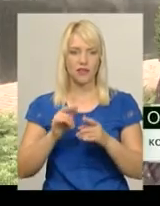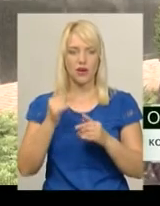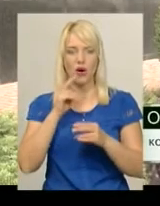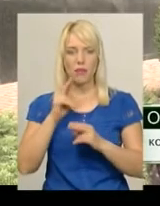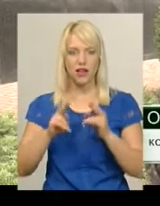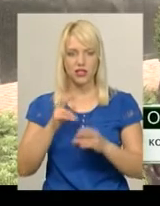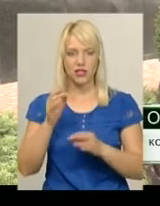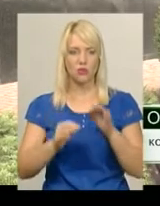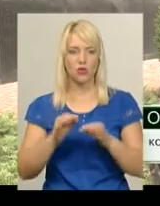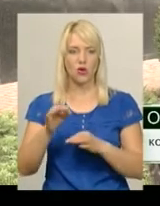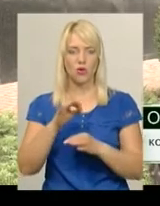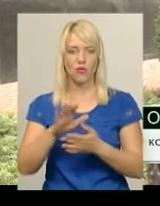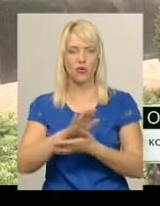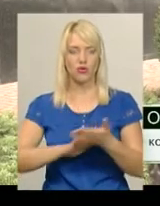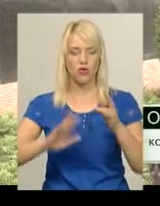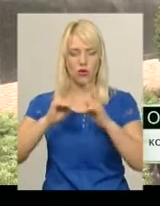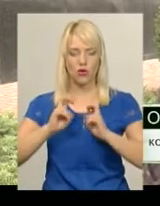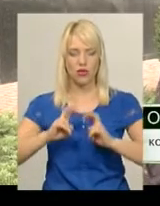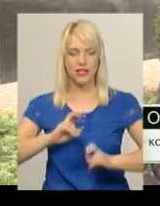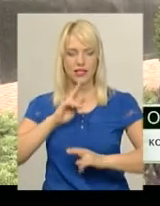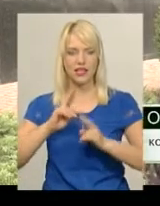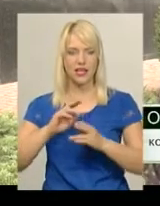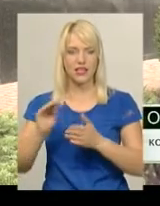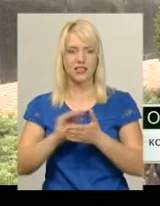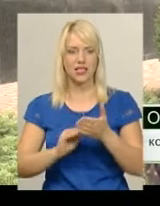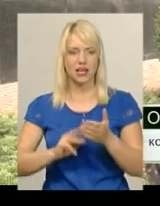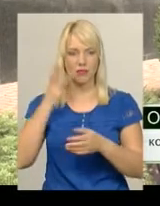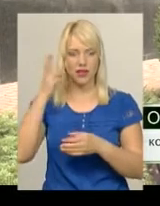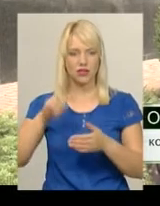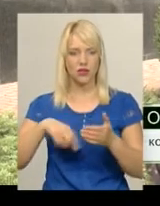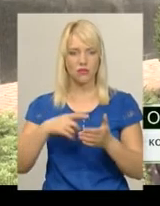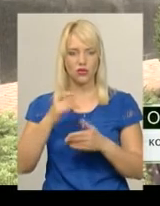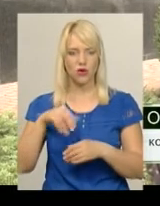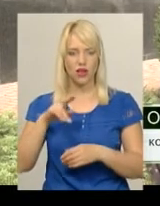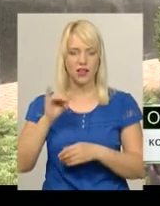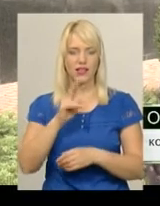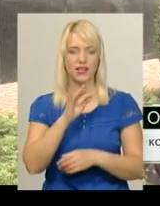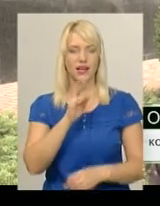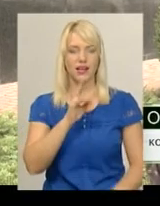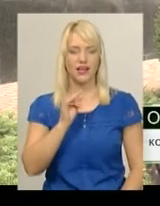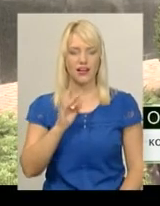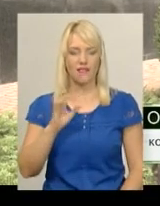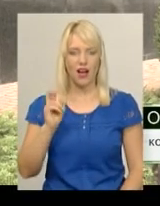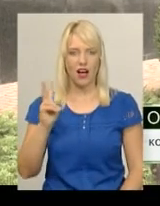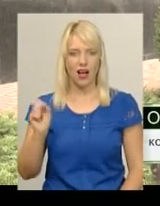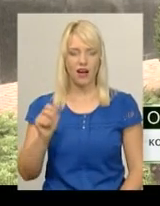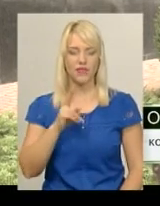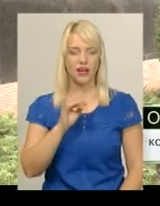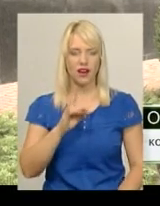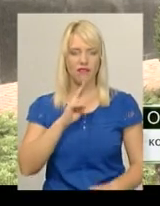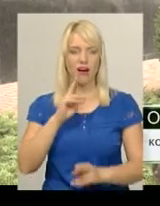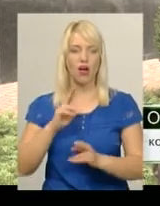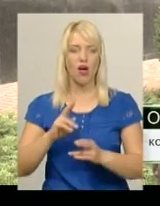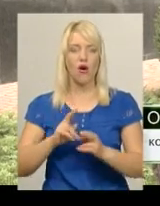апеляційному суді області продовжили розгляд скарги секретаря Хмельницької міської ради Михайла Кривака. Михайло Кривак оскаржує